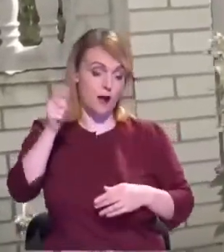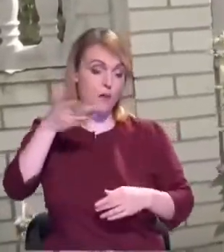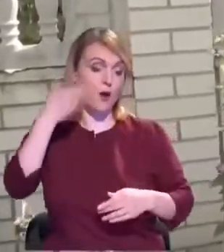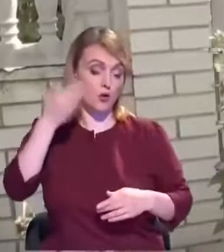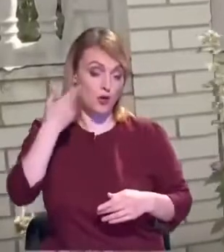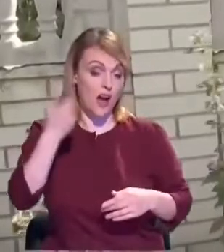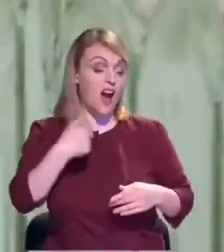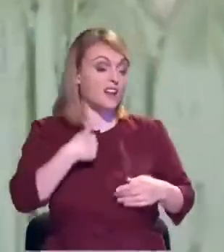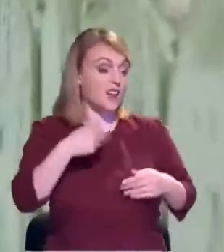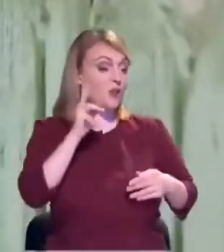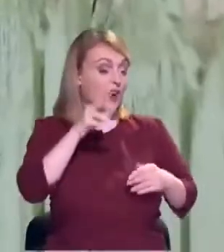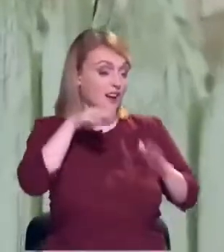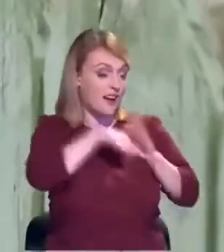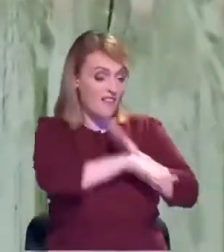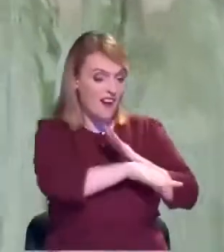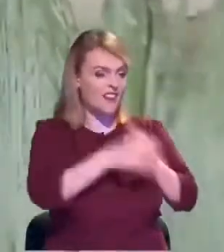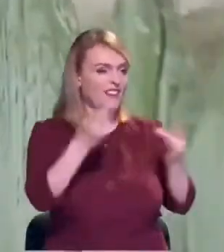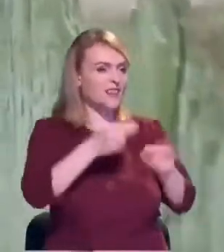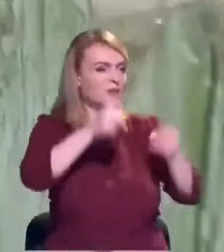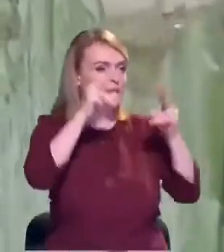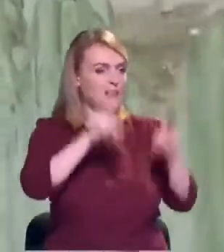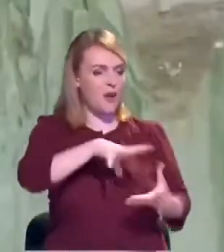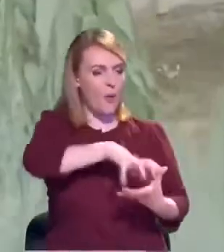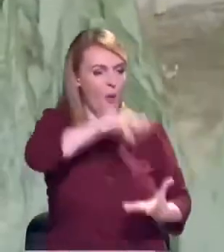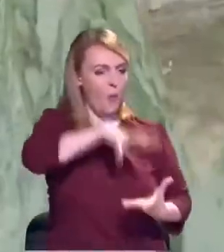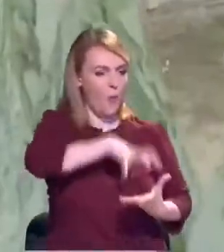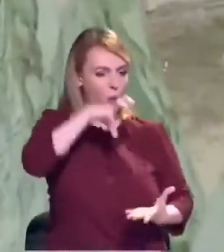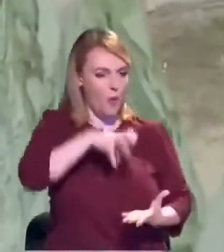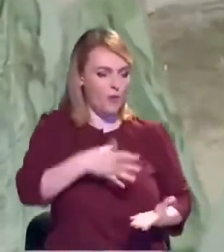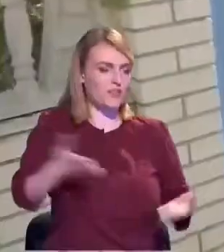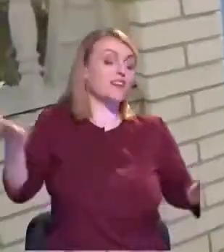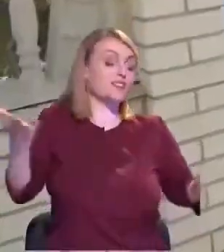aici. Nu, până când ne folosăm cum ne-a folosit înainte.